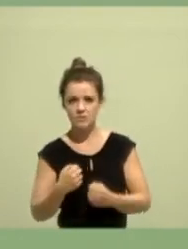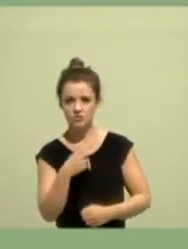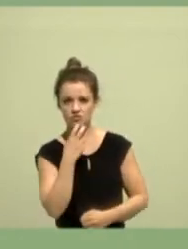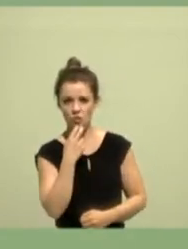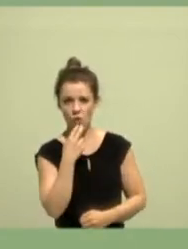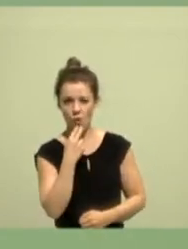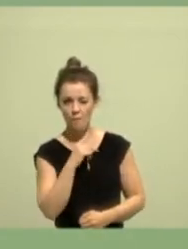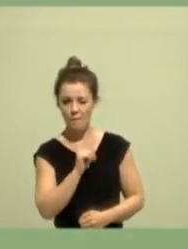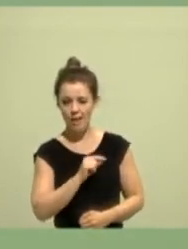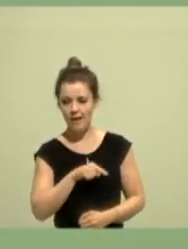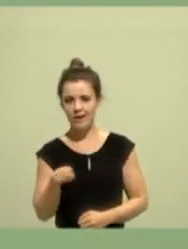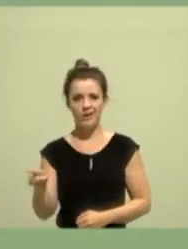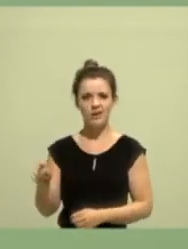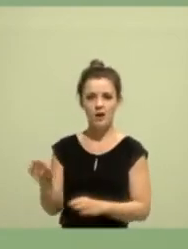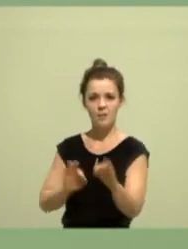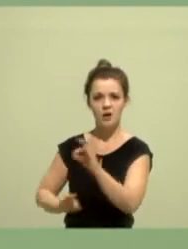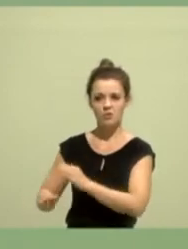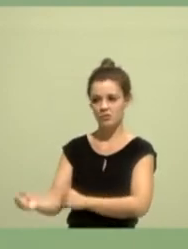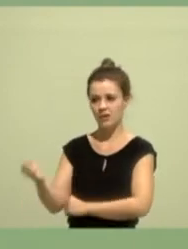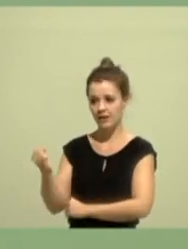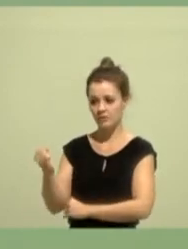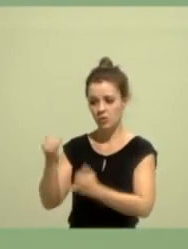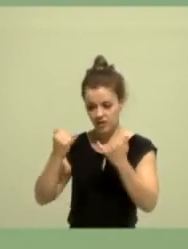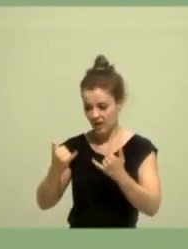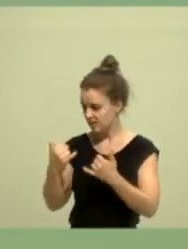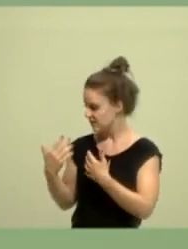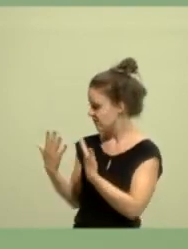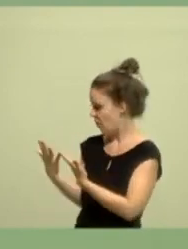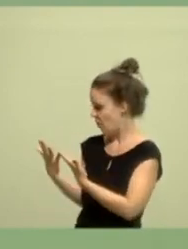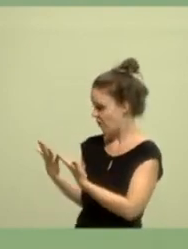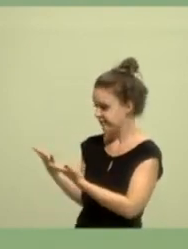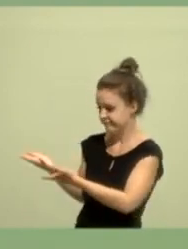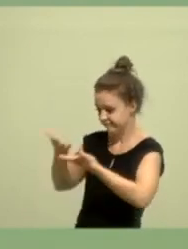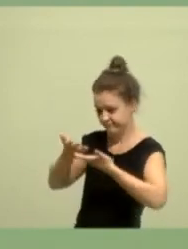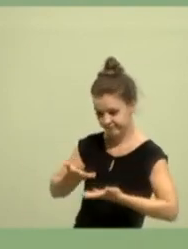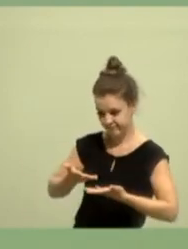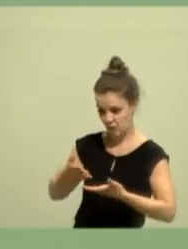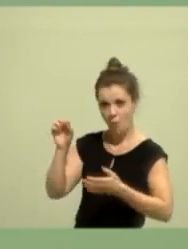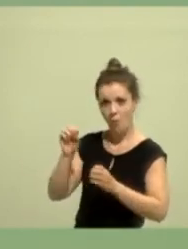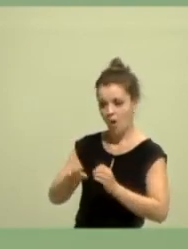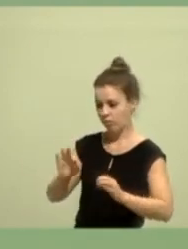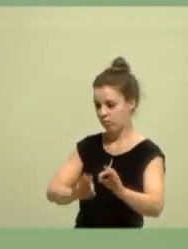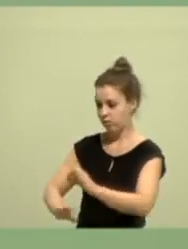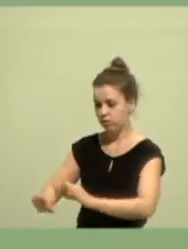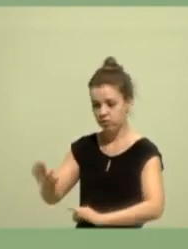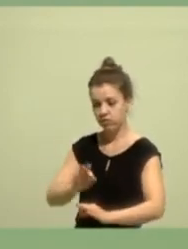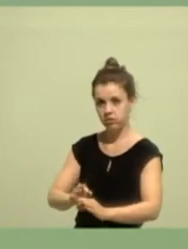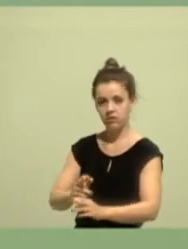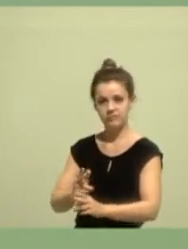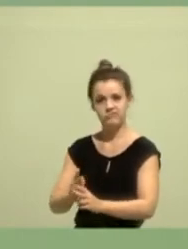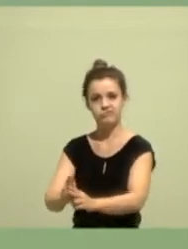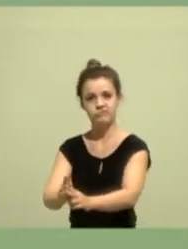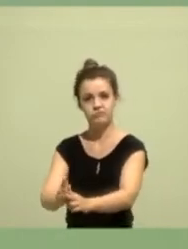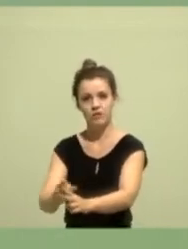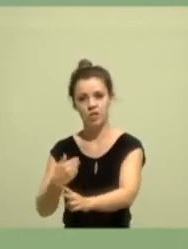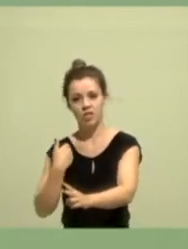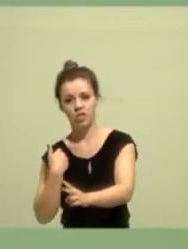unendlich viele Generationen wird der Atommüll für Ewigkeitslast. Die Debatte um Kernenergie und Laufzeitverlängerung ist